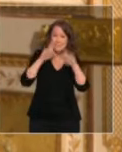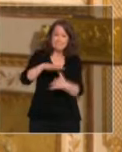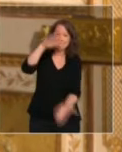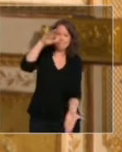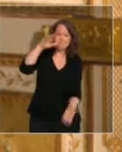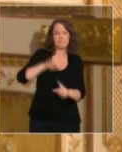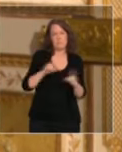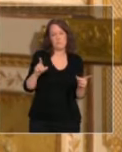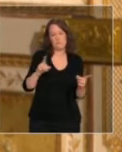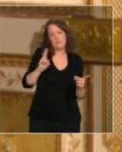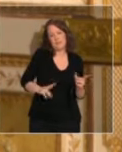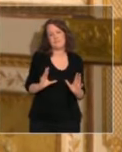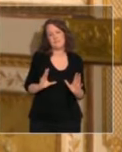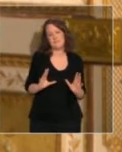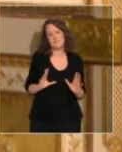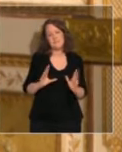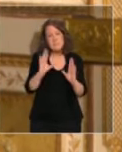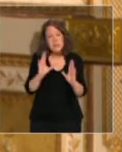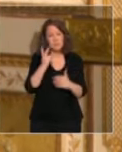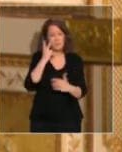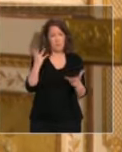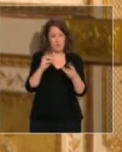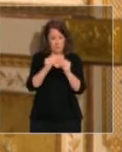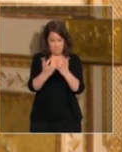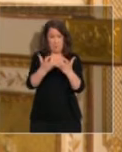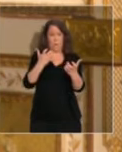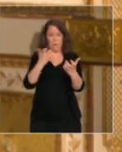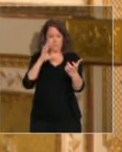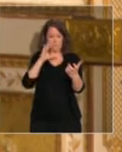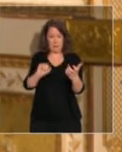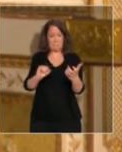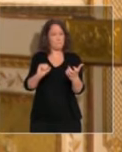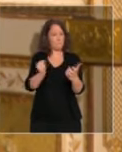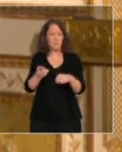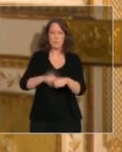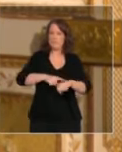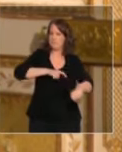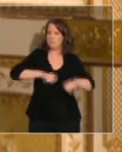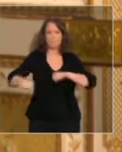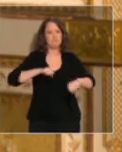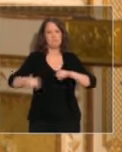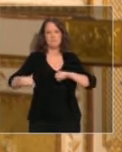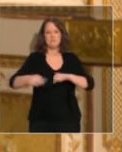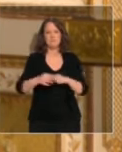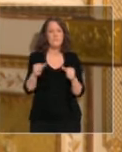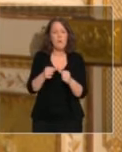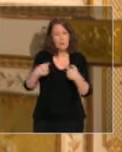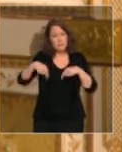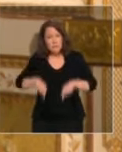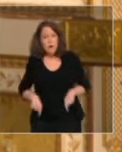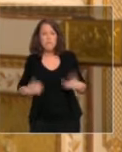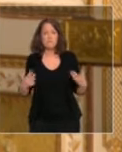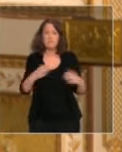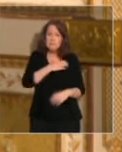Dès l'instant où ces problèmes ont été identifiés, nous nous sommes mobilisés, gouvernement, collectivité